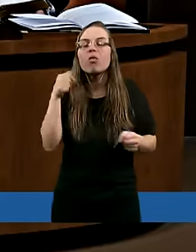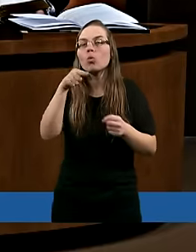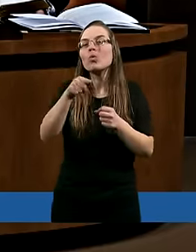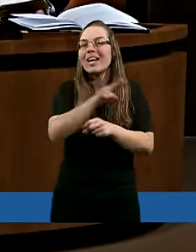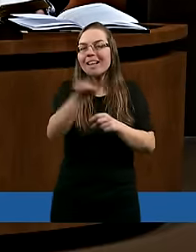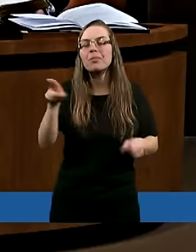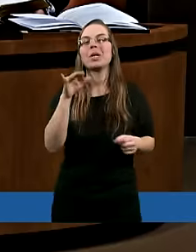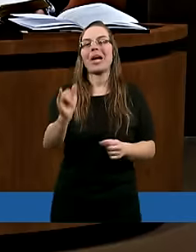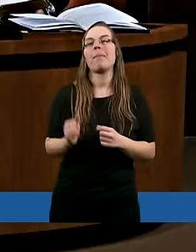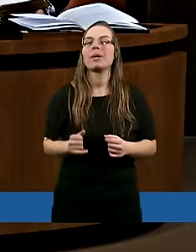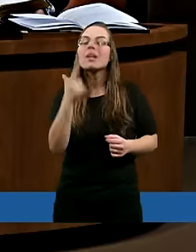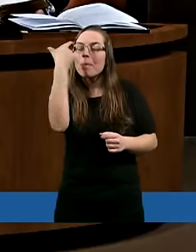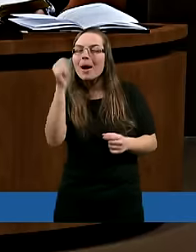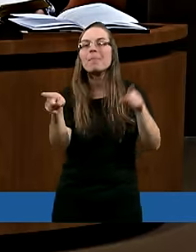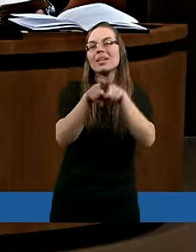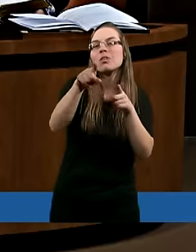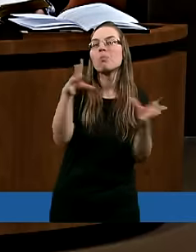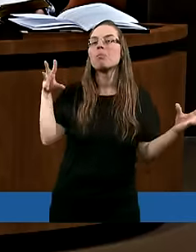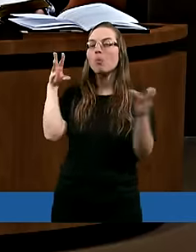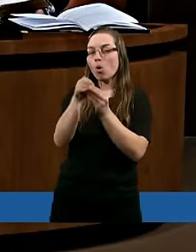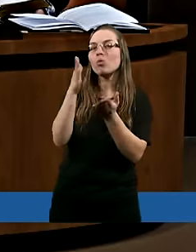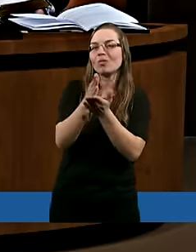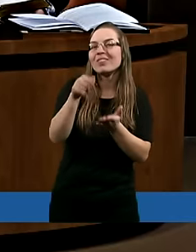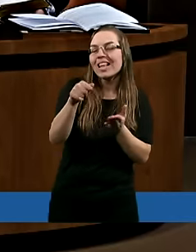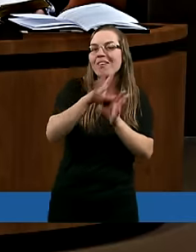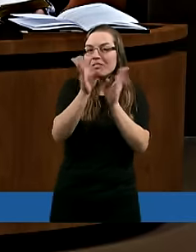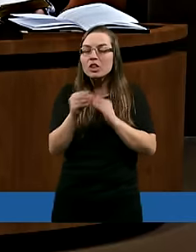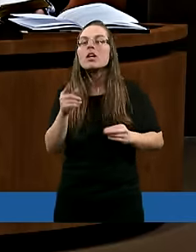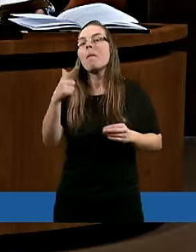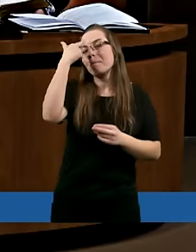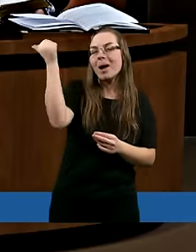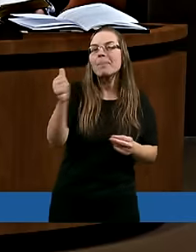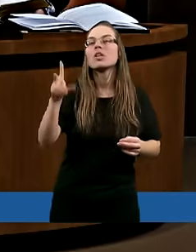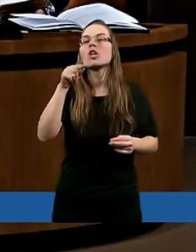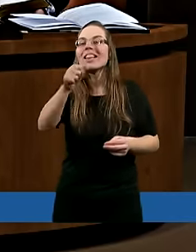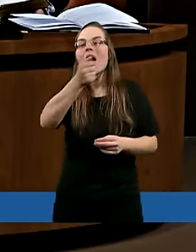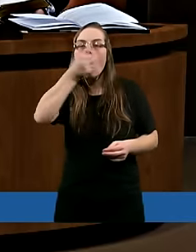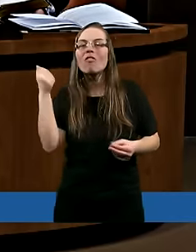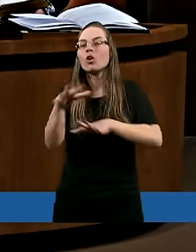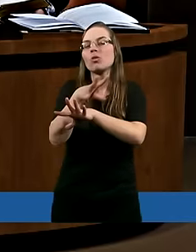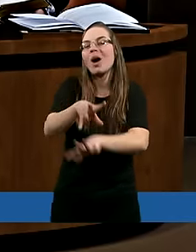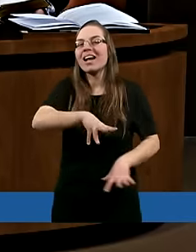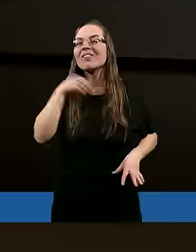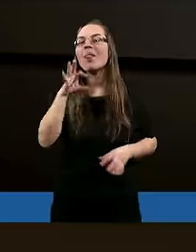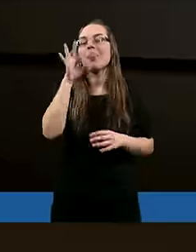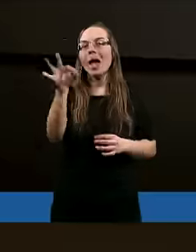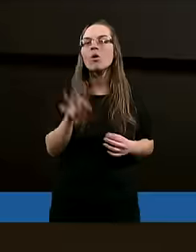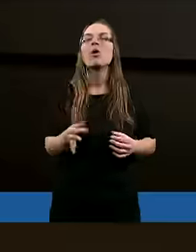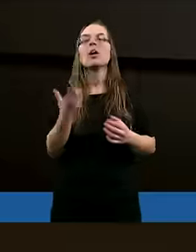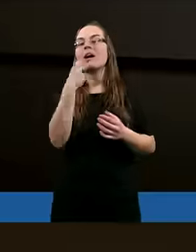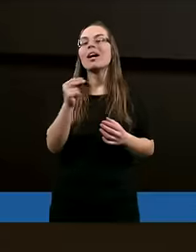naszym życiu. No i pamiętajmy, podsumowując już, pamiętajmy, że te owoce Ducha Świętego